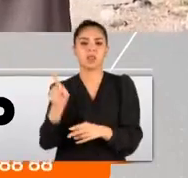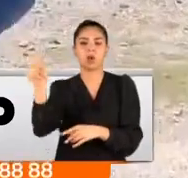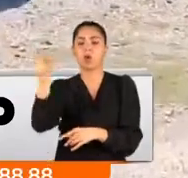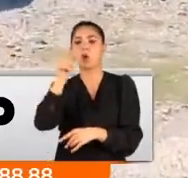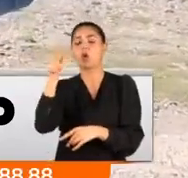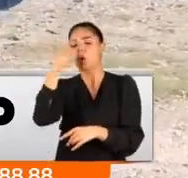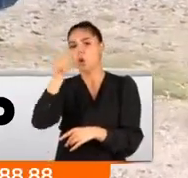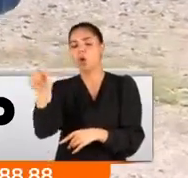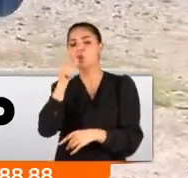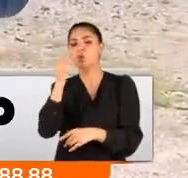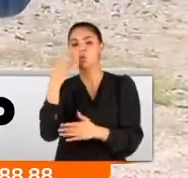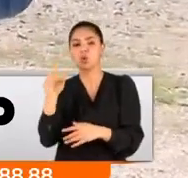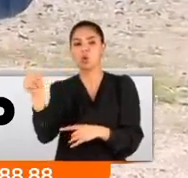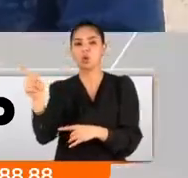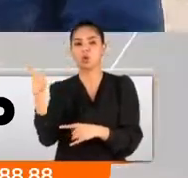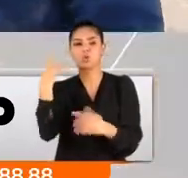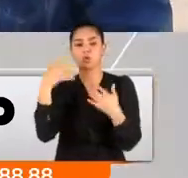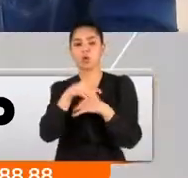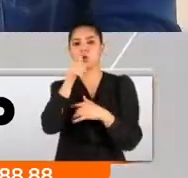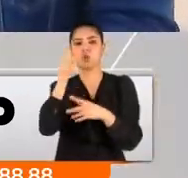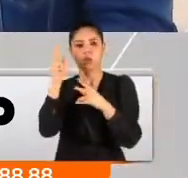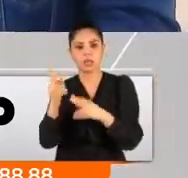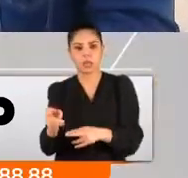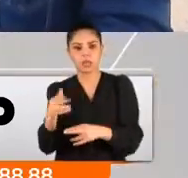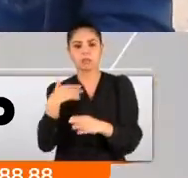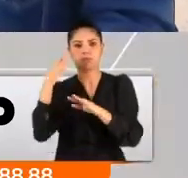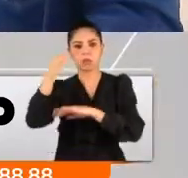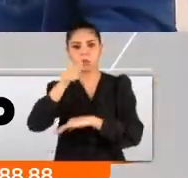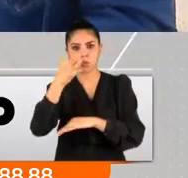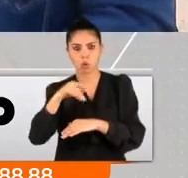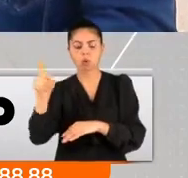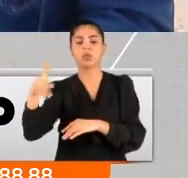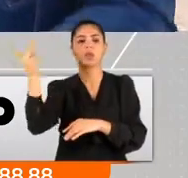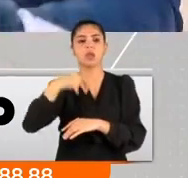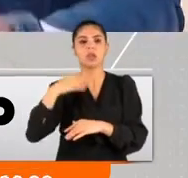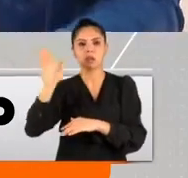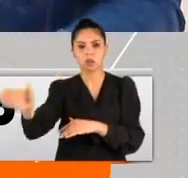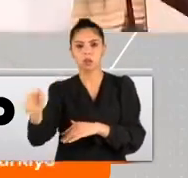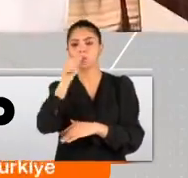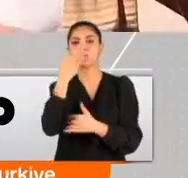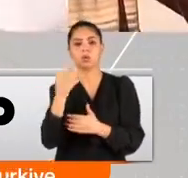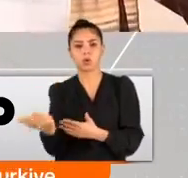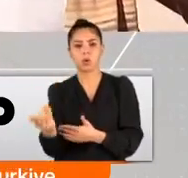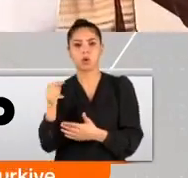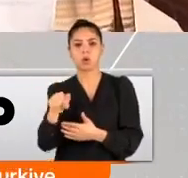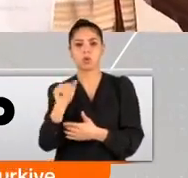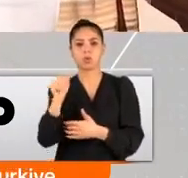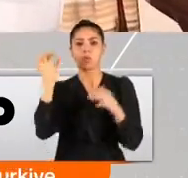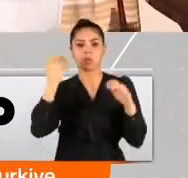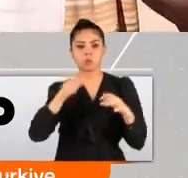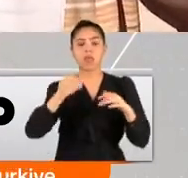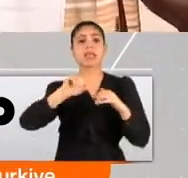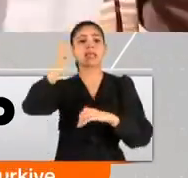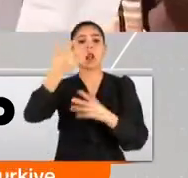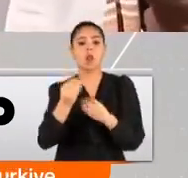akmıyor şimdi. Dün gece suyumuz kesildi. Birinci vanaya gittim su yok. İkinci vanaya gittim orada da su yok. Bugün akıyor ama yarın